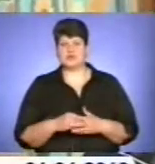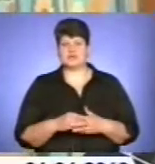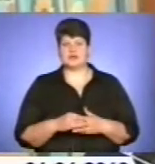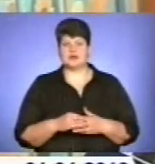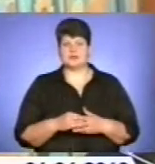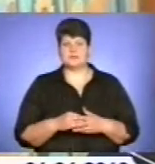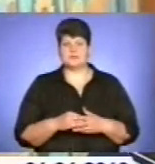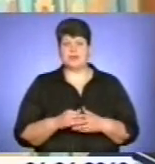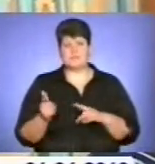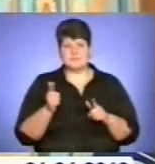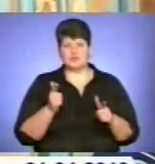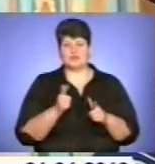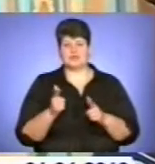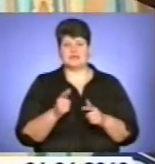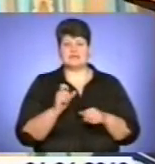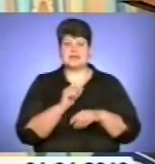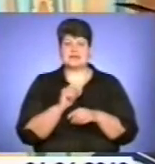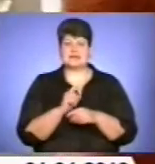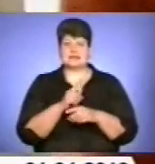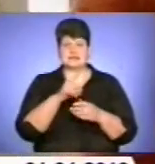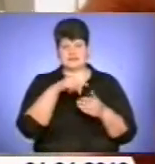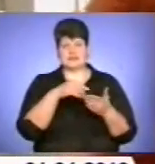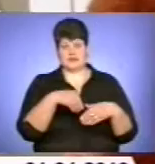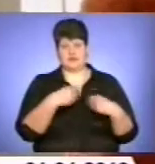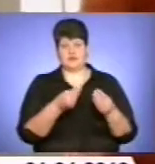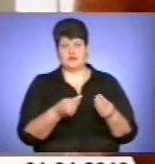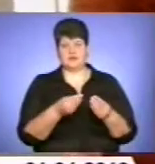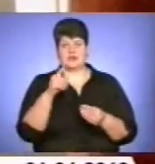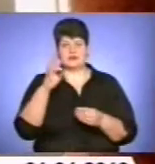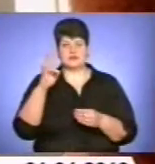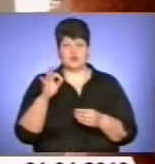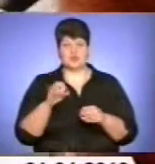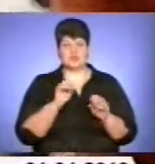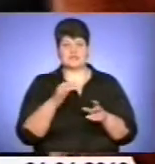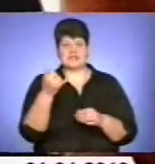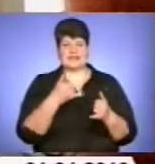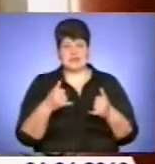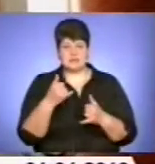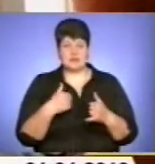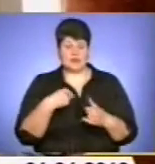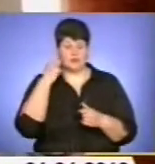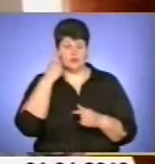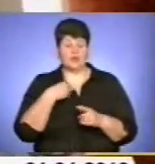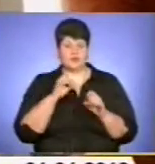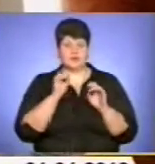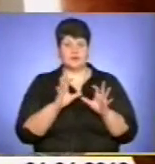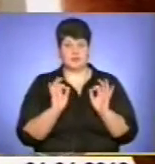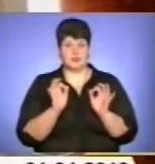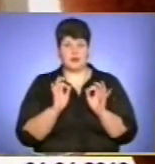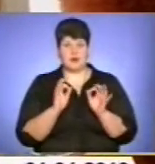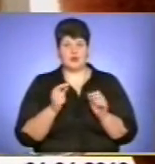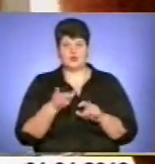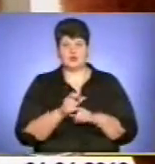само собою підготуватися, завдання дають. Я здаю сьогодні ЗНО з хімії, надіюся, що я його здаву нормально, дуже